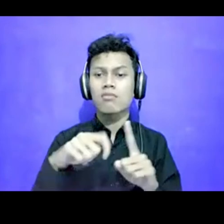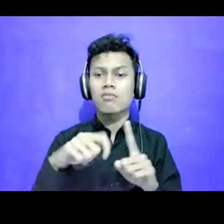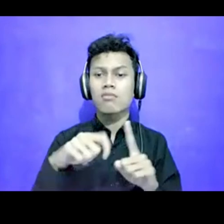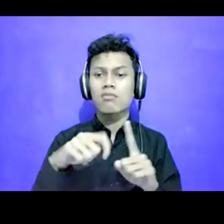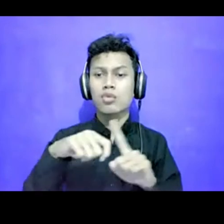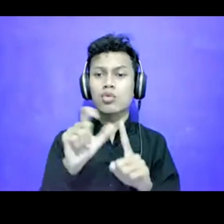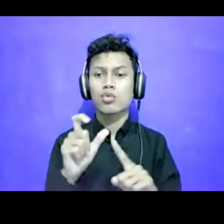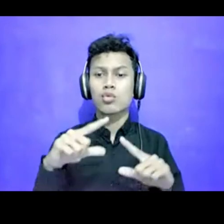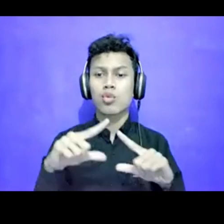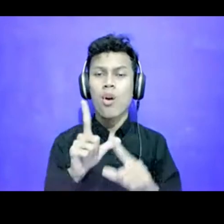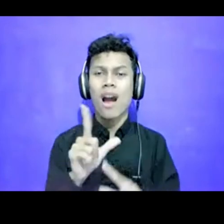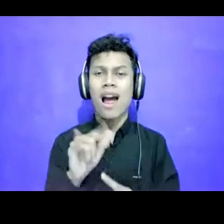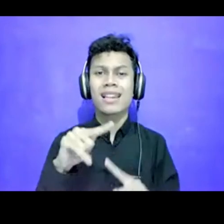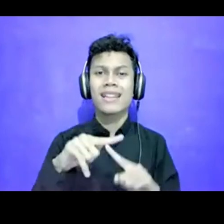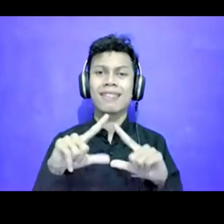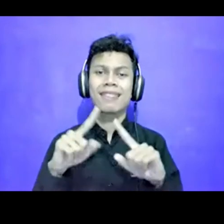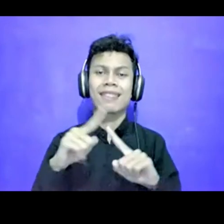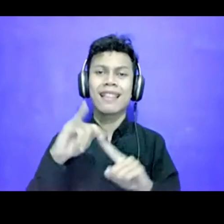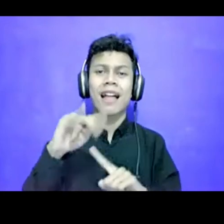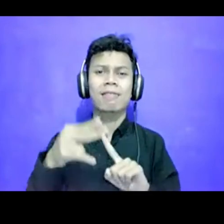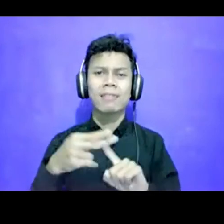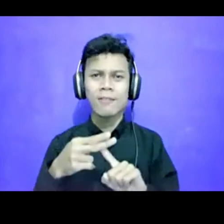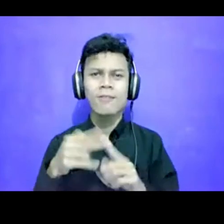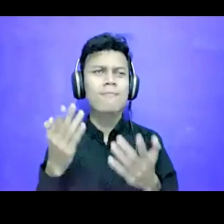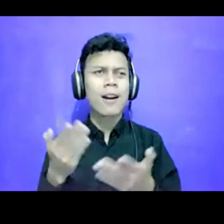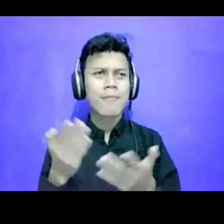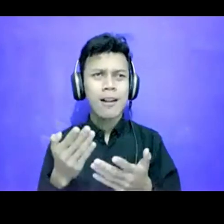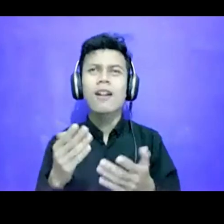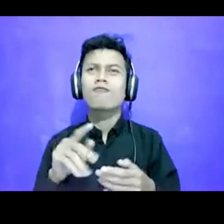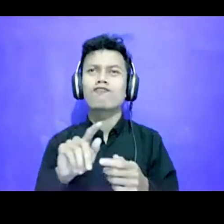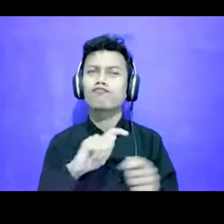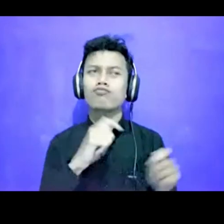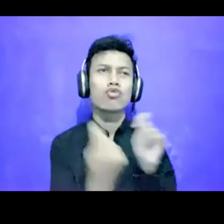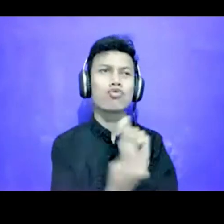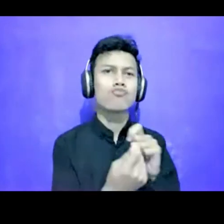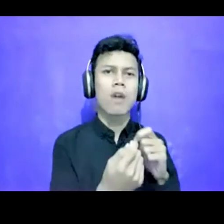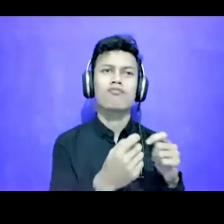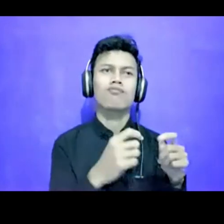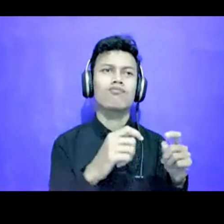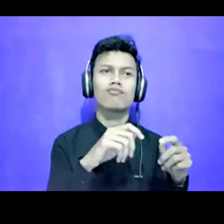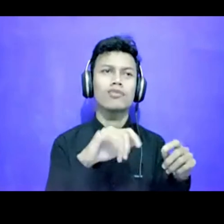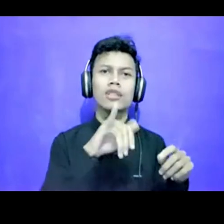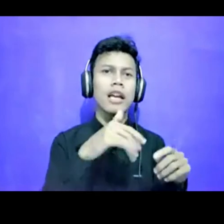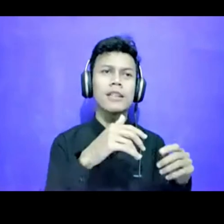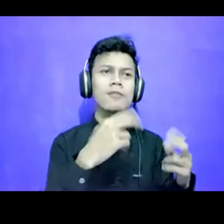kualitatif bagaimana membuat visual yang menarik dari data kualitatif tersebut